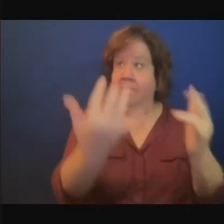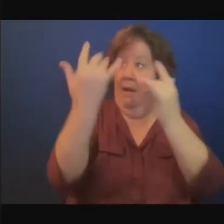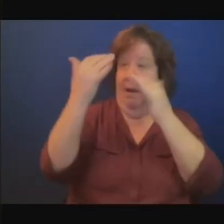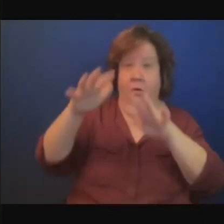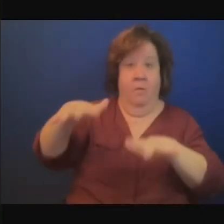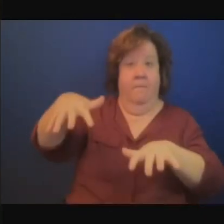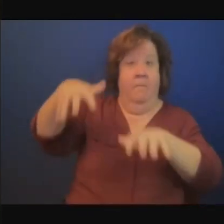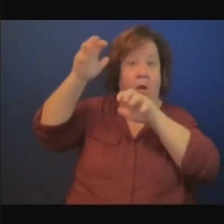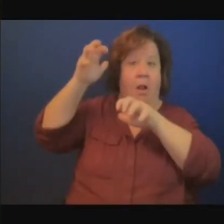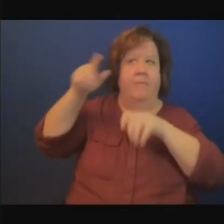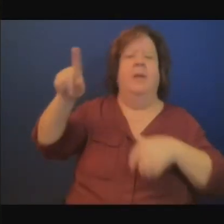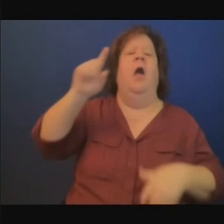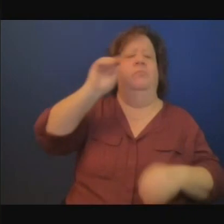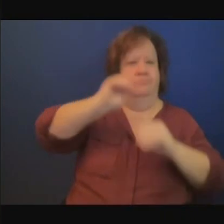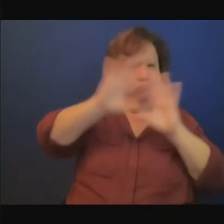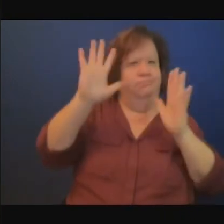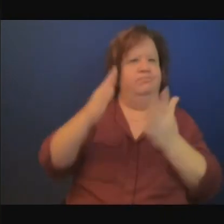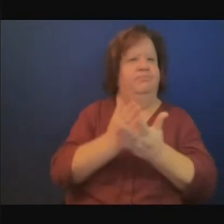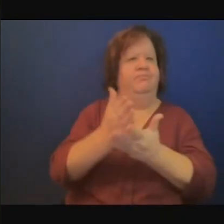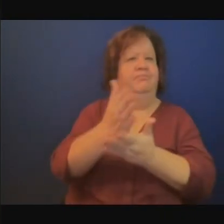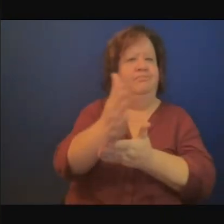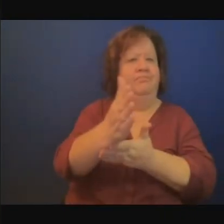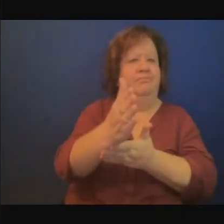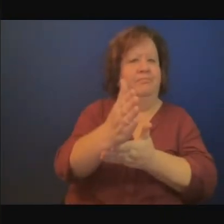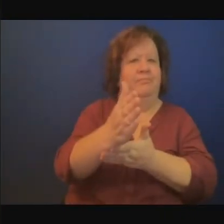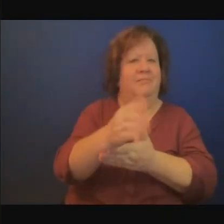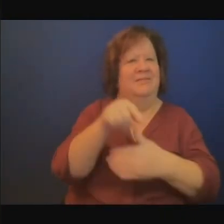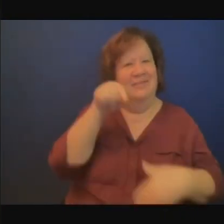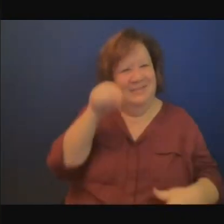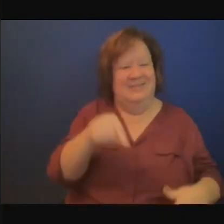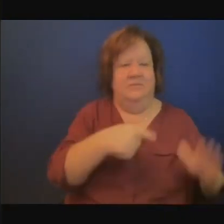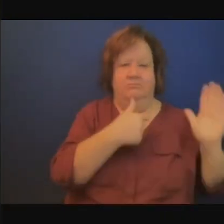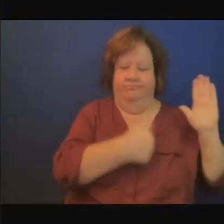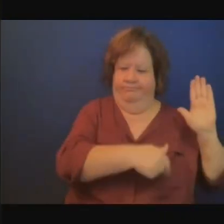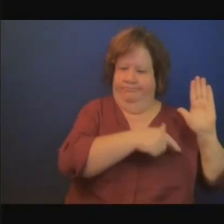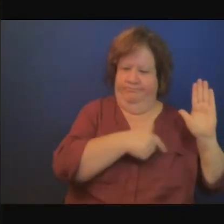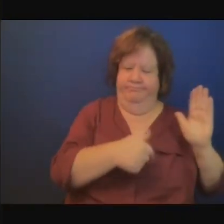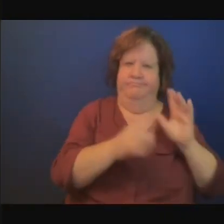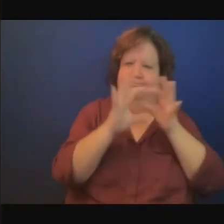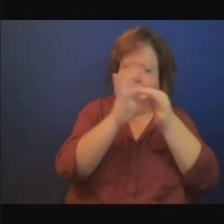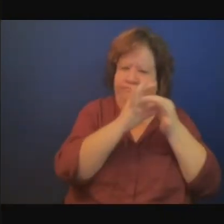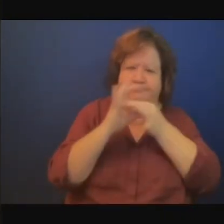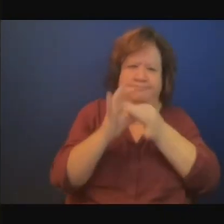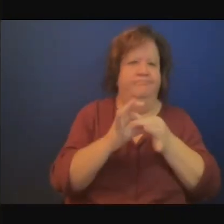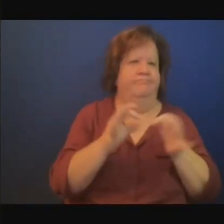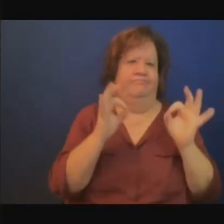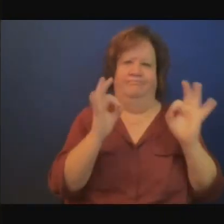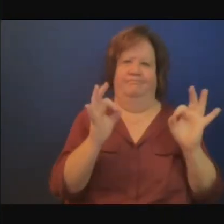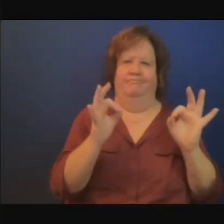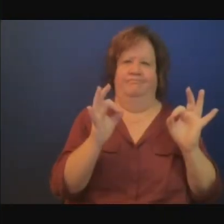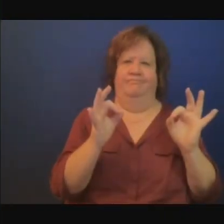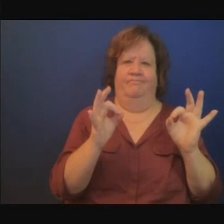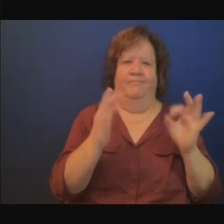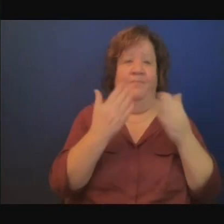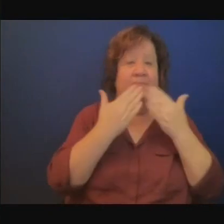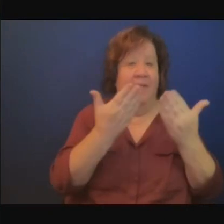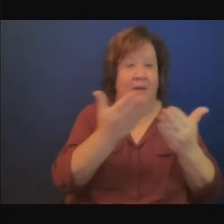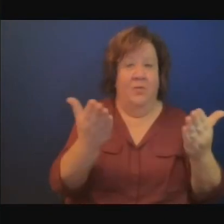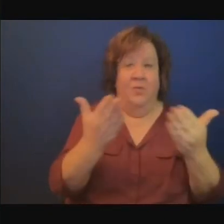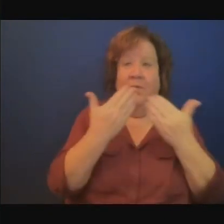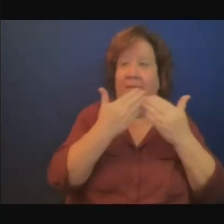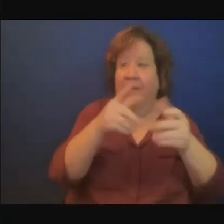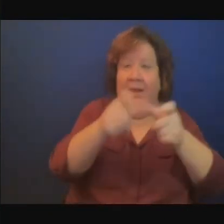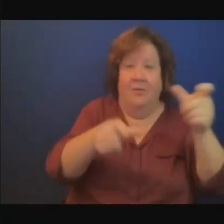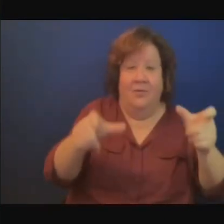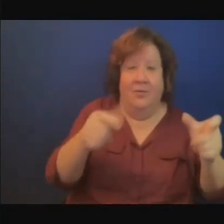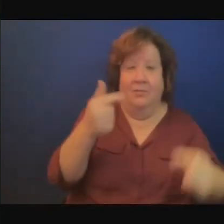devant être pris il faut abattre ces cloisons entre les différents spécialistes je remercie tous les participants